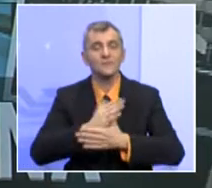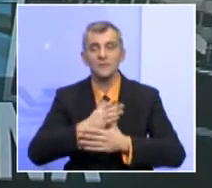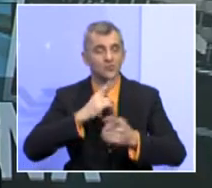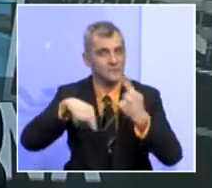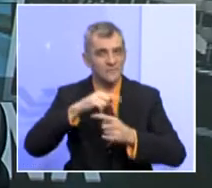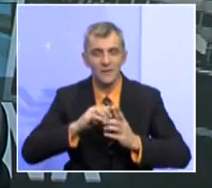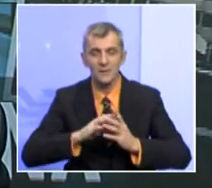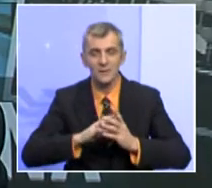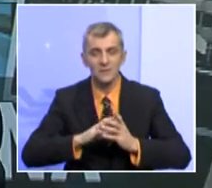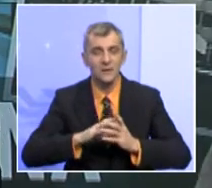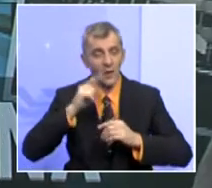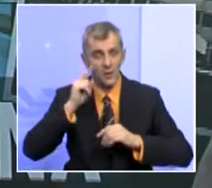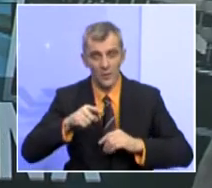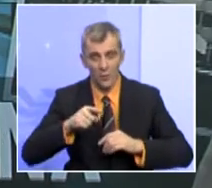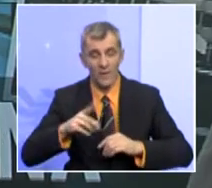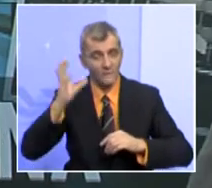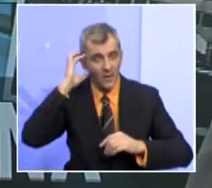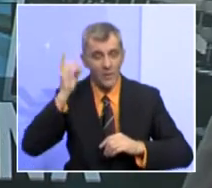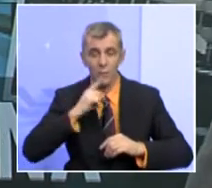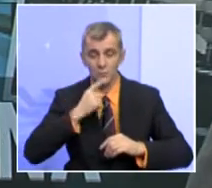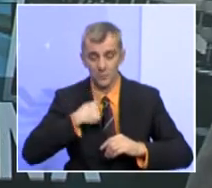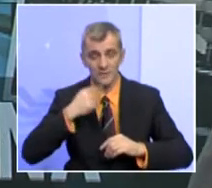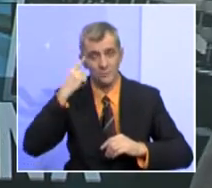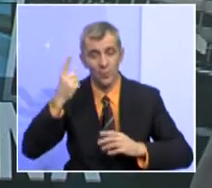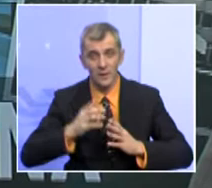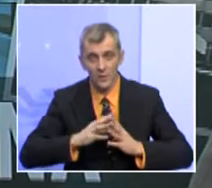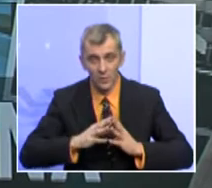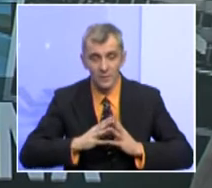U tom kontekstu, ovako, habitacijska vlada koju smo spomenuli,